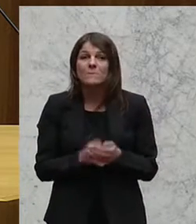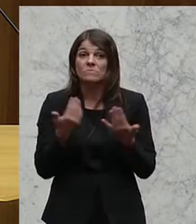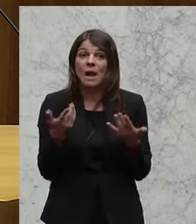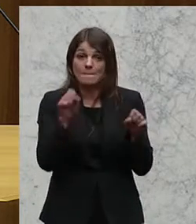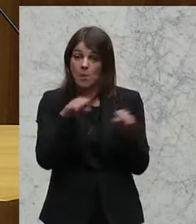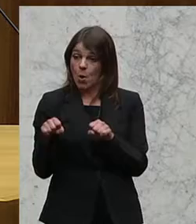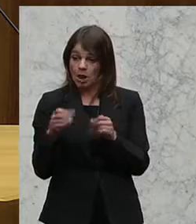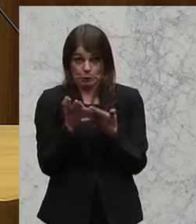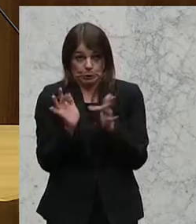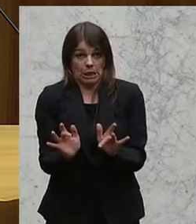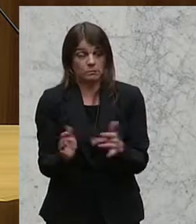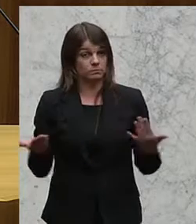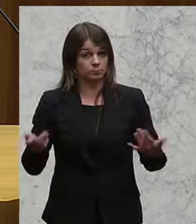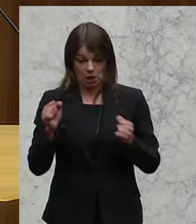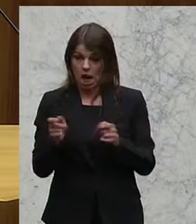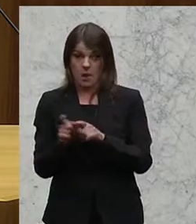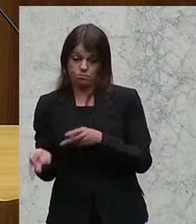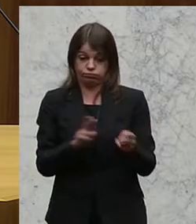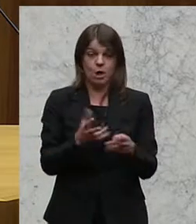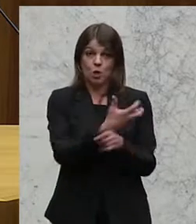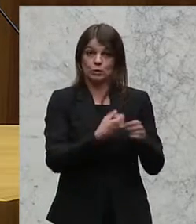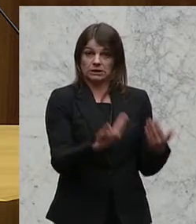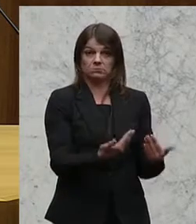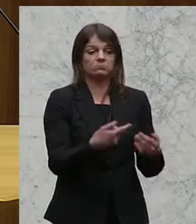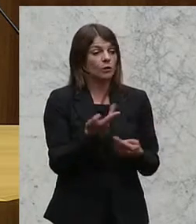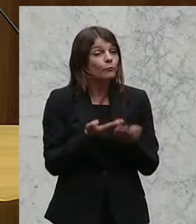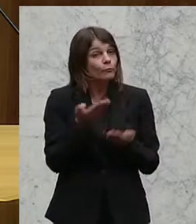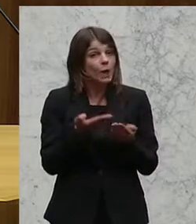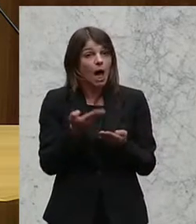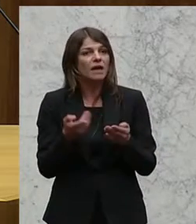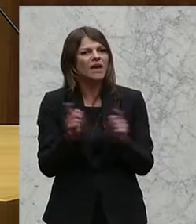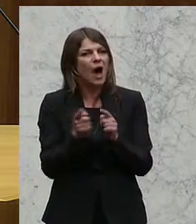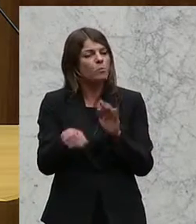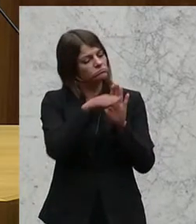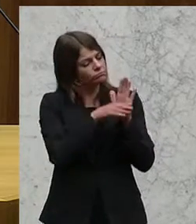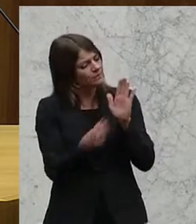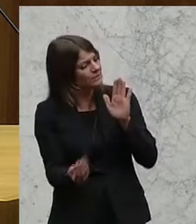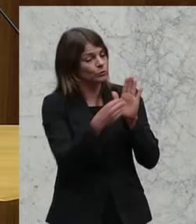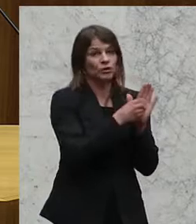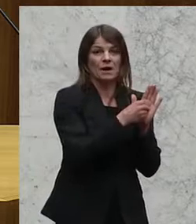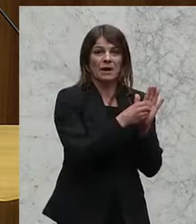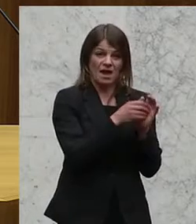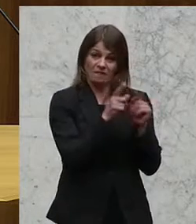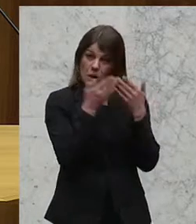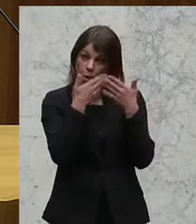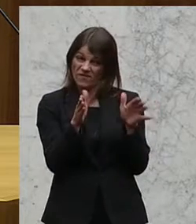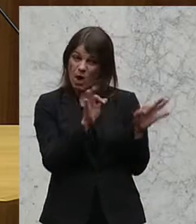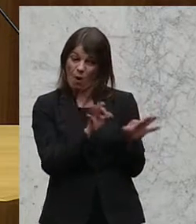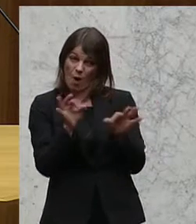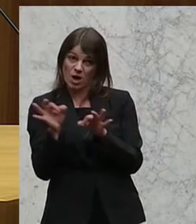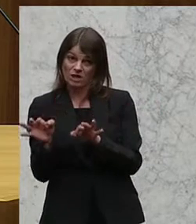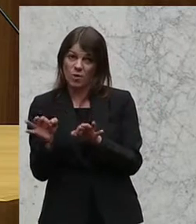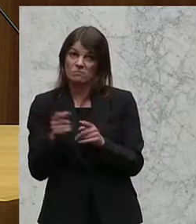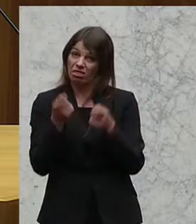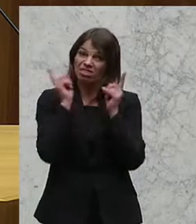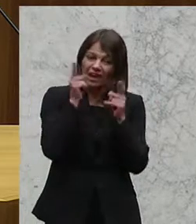Möglichkeit hätte man ohne weiteres auch nutzen können, dass man ihn vielleicht sogar in diese Bestimmung hereinschreibt, wenn die öffentliche Ordnung